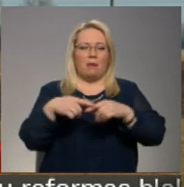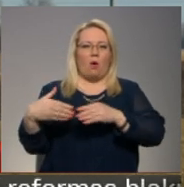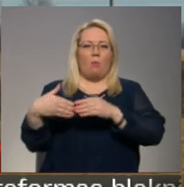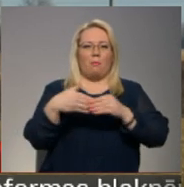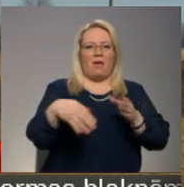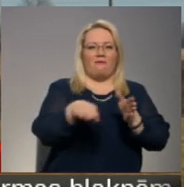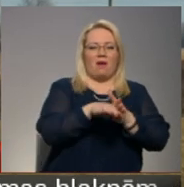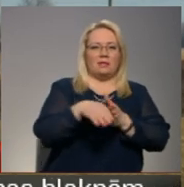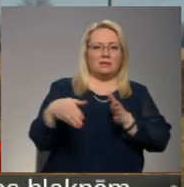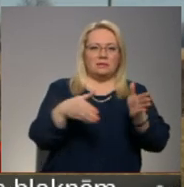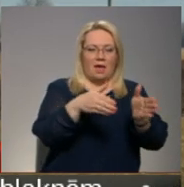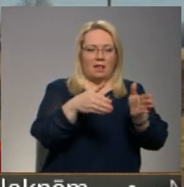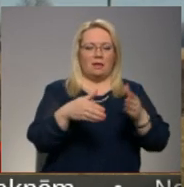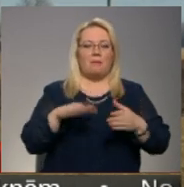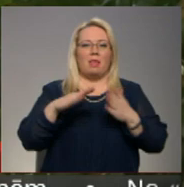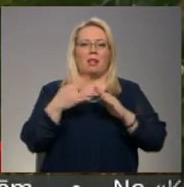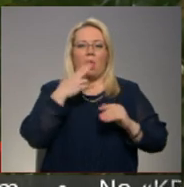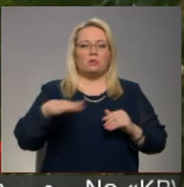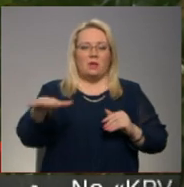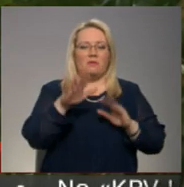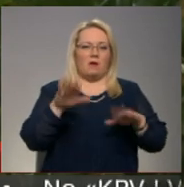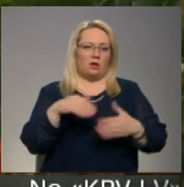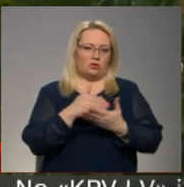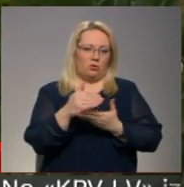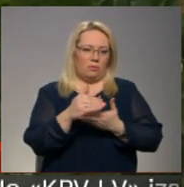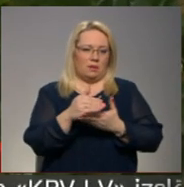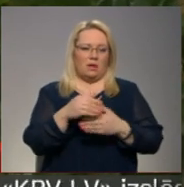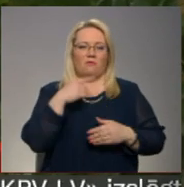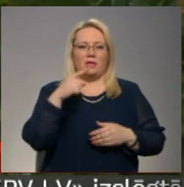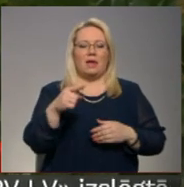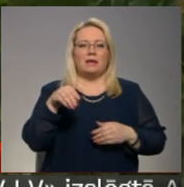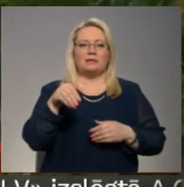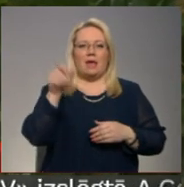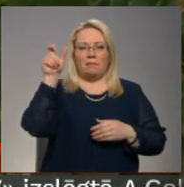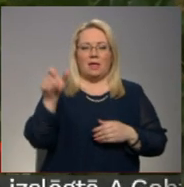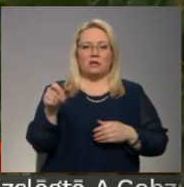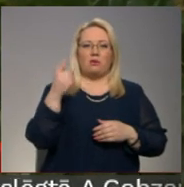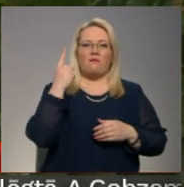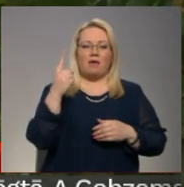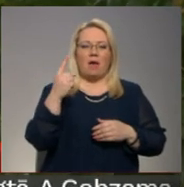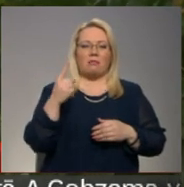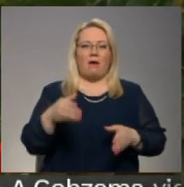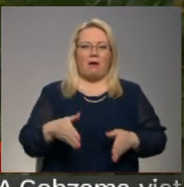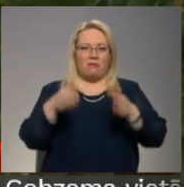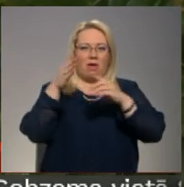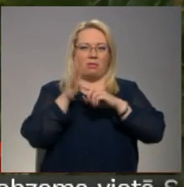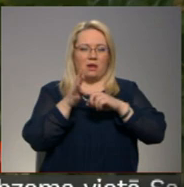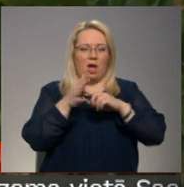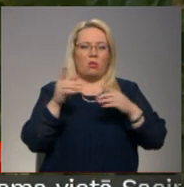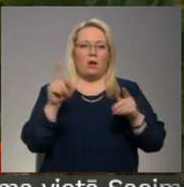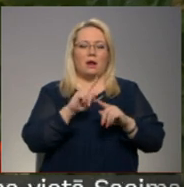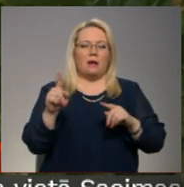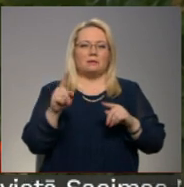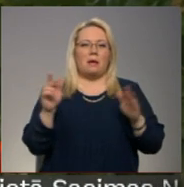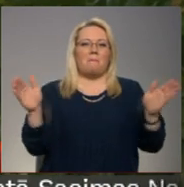skorāžošana tajos vārēšot turpināt. Zemnieks no viena vēja ģeneratora, kas aizņem mazāk